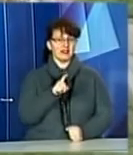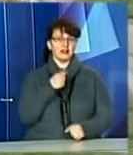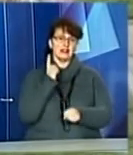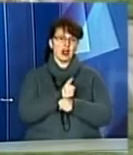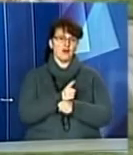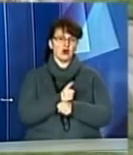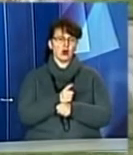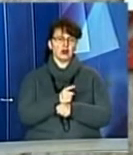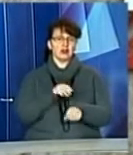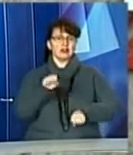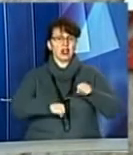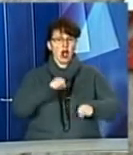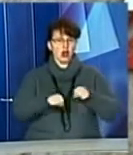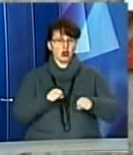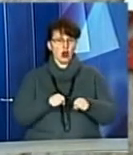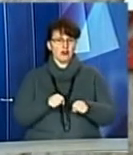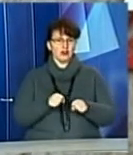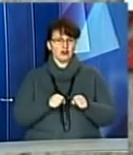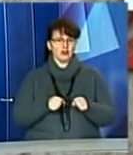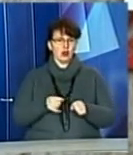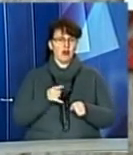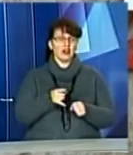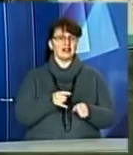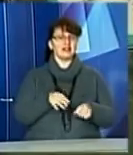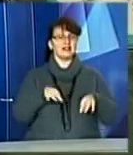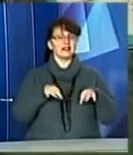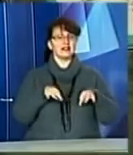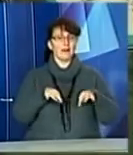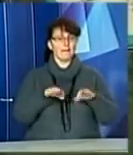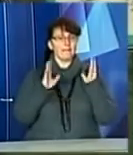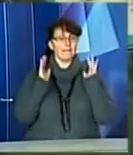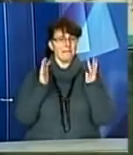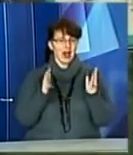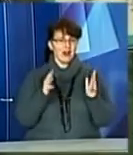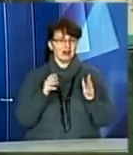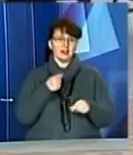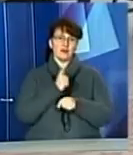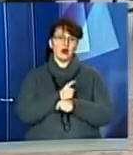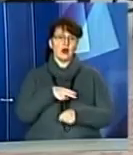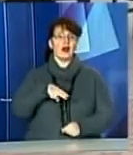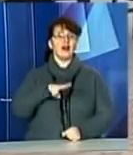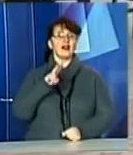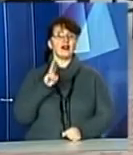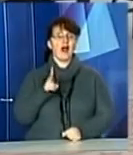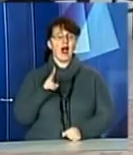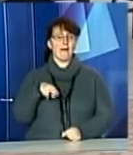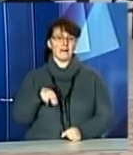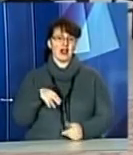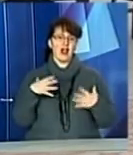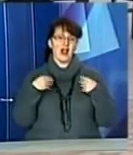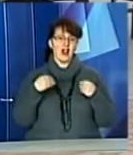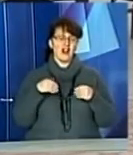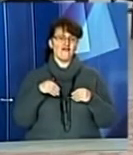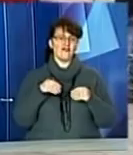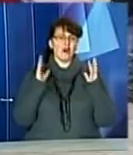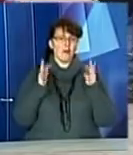в'їзд в парк на ровері вирішили працівники ЛКП «Зелений Львів». За їхніми словами, це зробили після скарг мешканців на те,